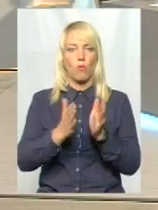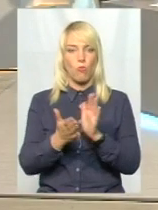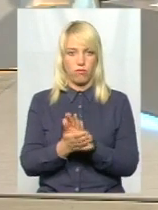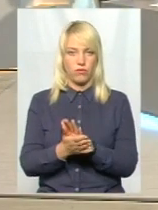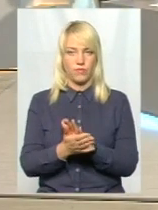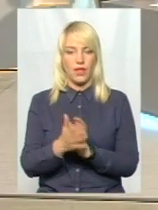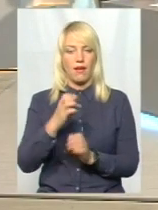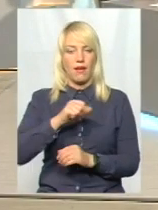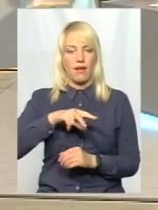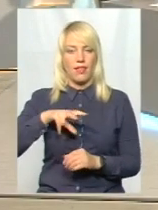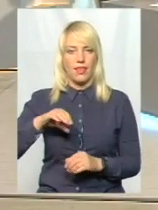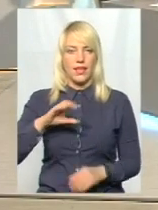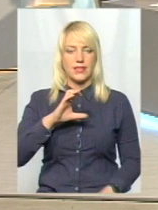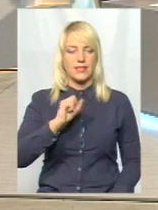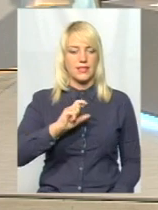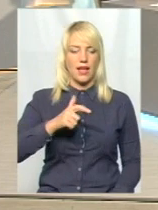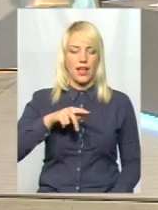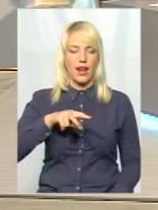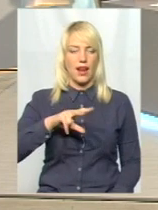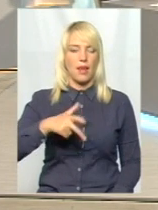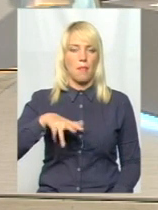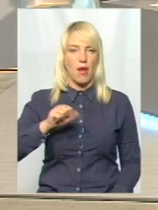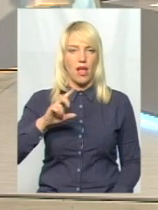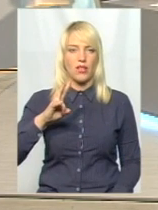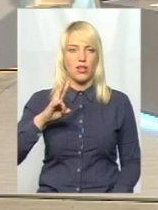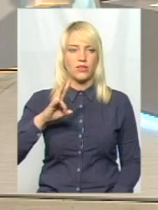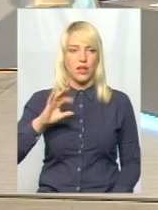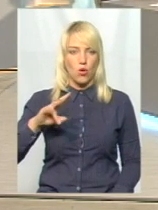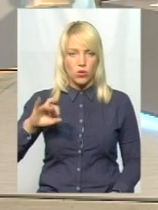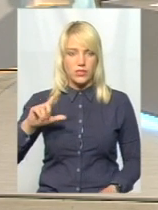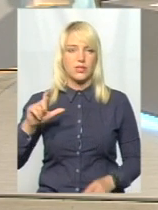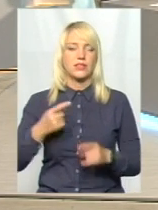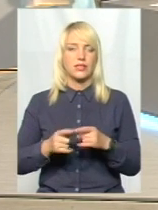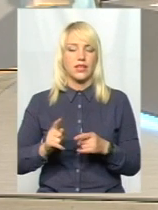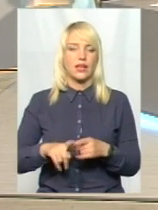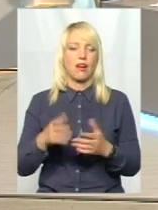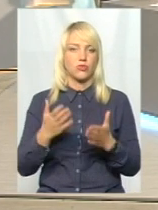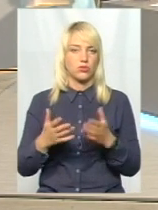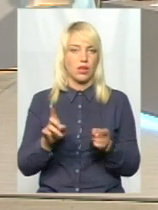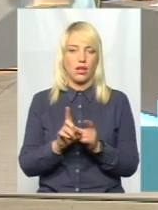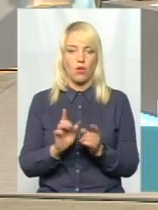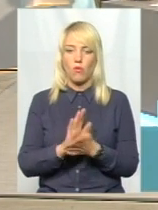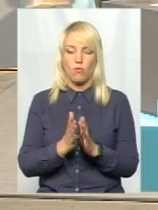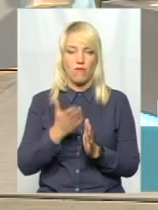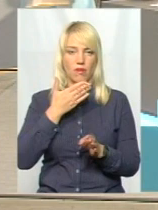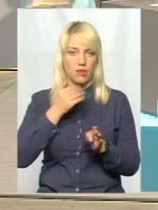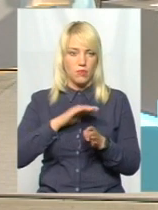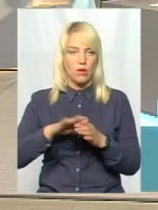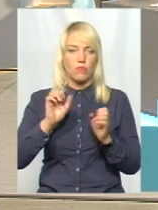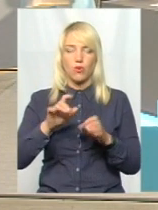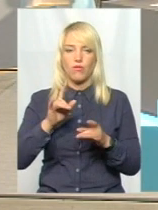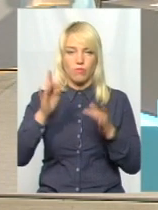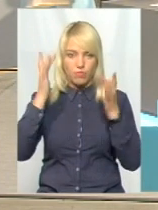саме сальмонельоз, така, ну, тобто, якщо недотримані умови, то воно в будь-який момент може, ну, так,